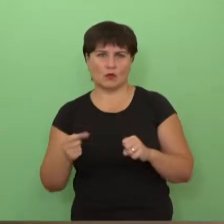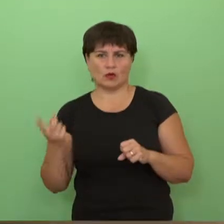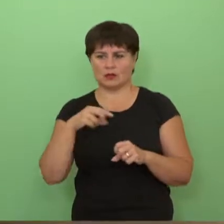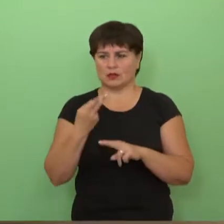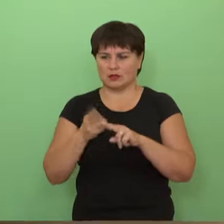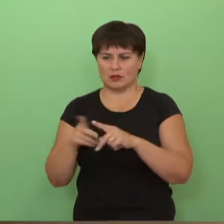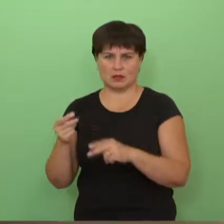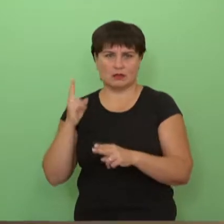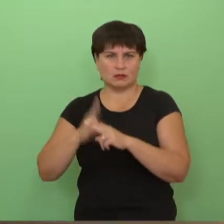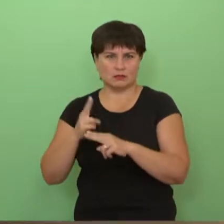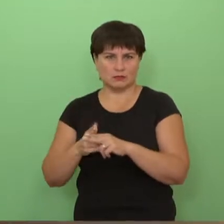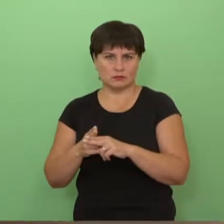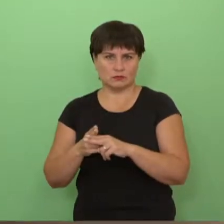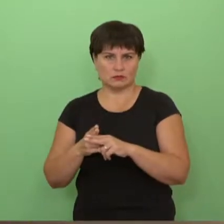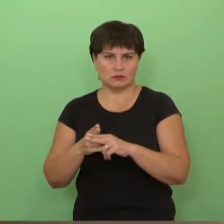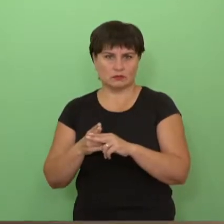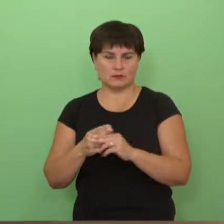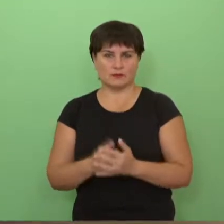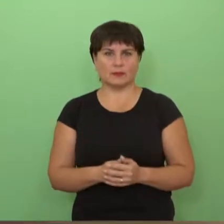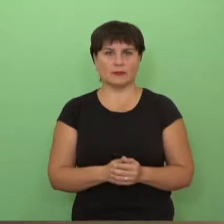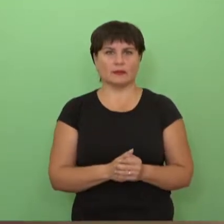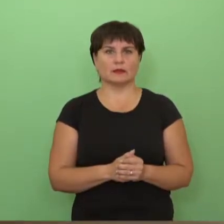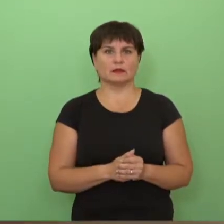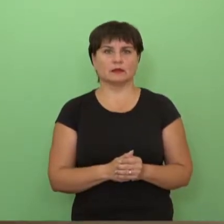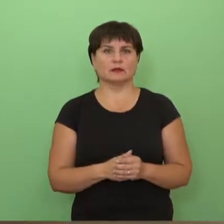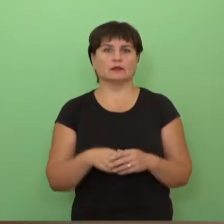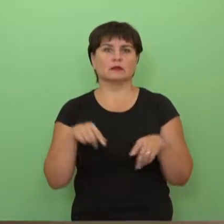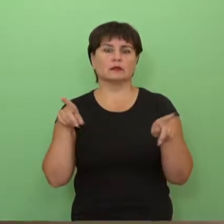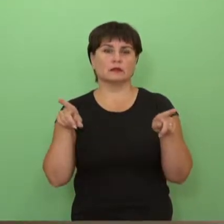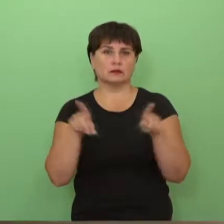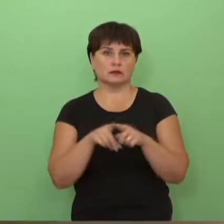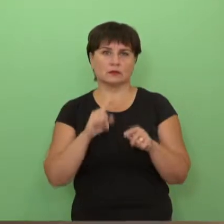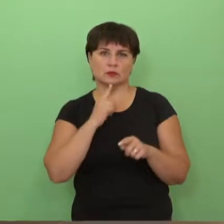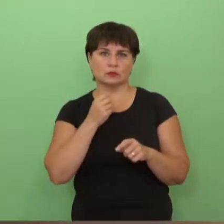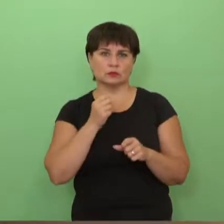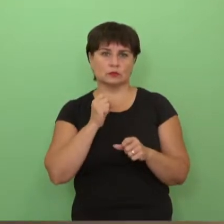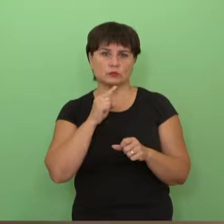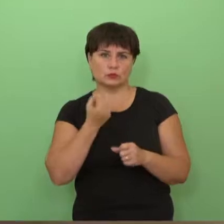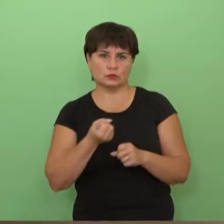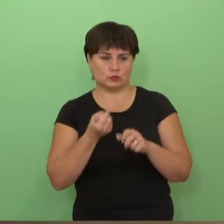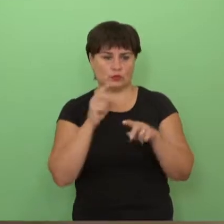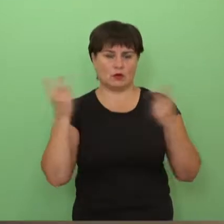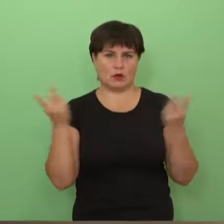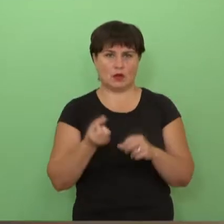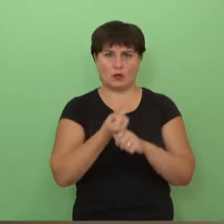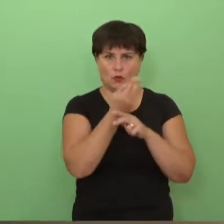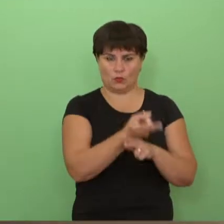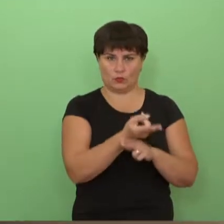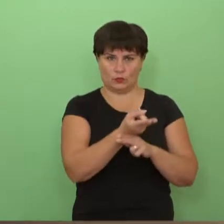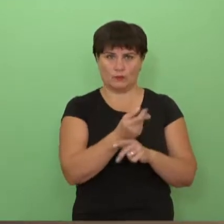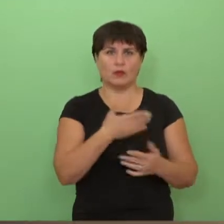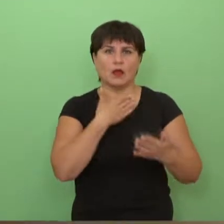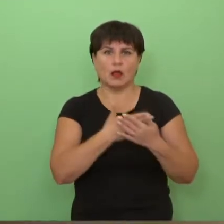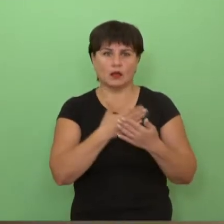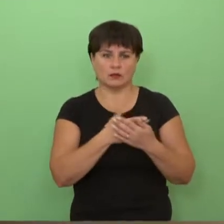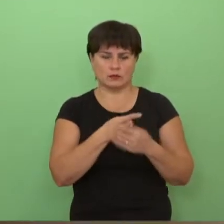dėl savo susirgymo, tai arba, kaip sakiau, turi umų sunkų susirgymo, dėl kurio jis turi gulėti stacionarią. Aktyvio gydimo